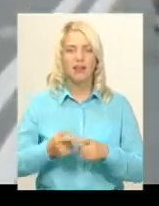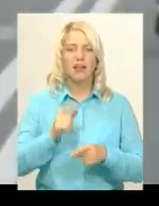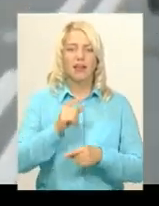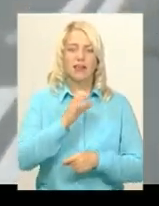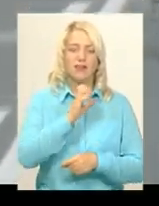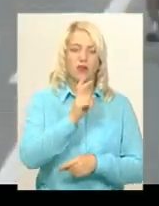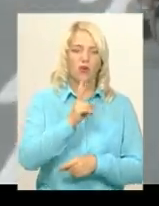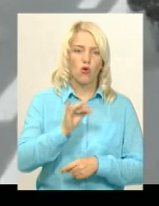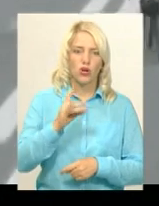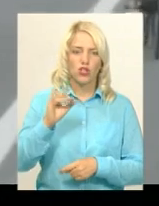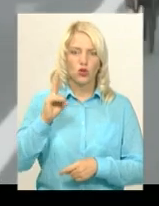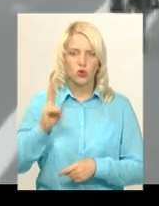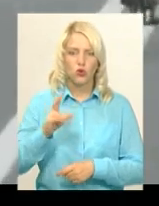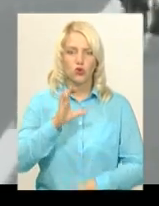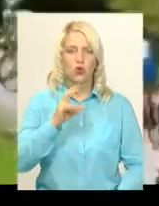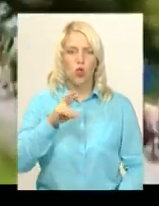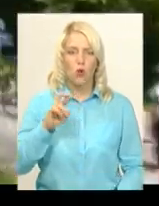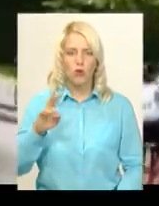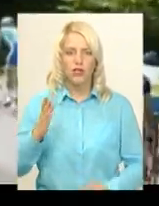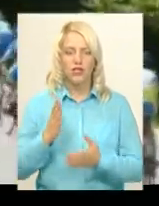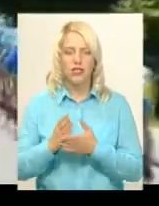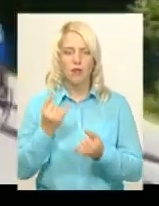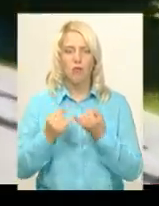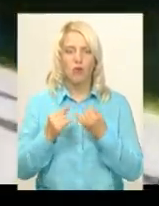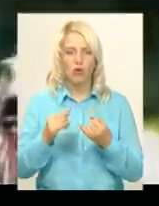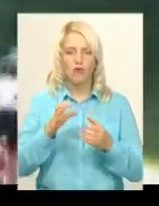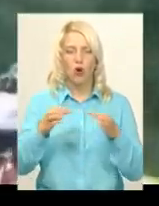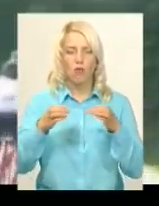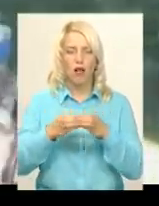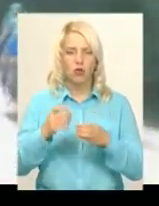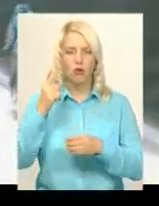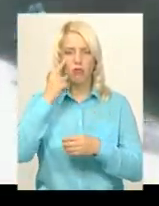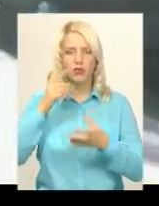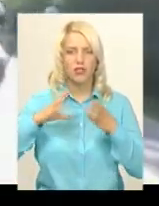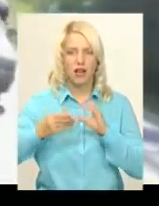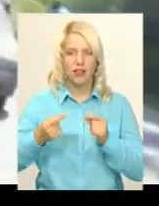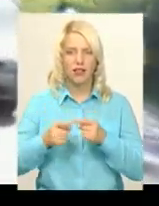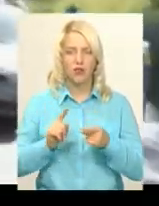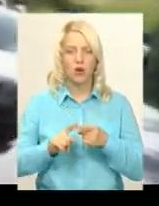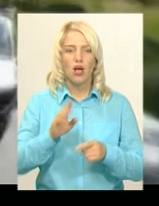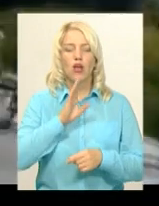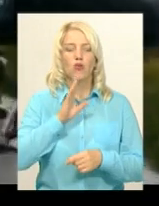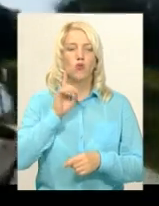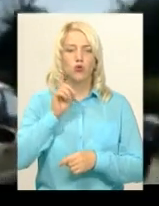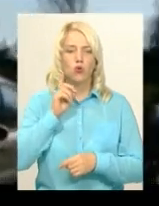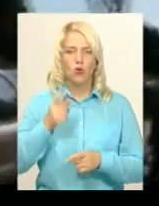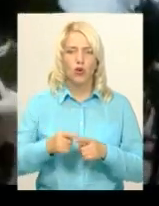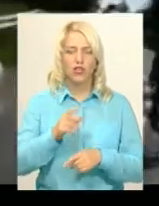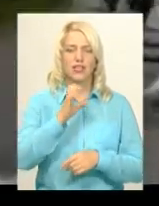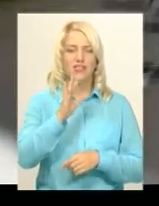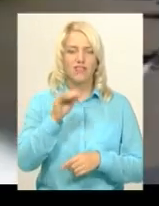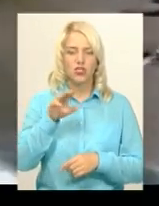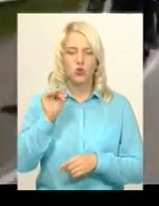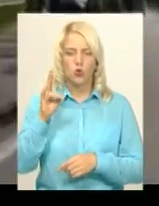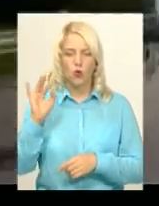Слободян стали бронзовими призерками змагань в командному заліку. Юніорки Вікторія Пархомюк, Юлія Каленюк та Наталія Свистонова